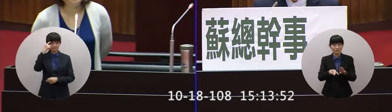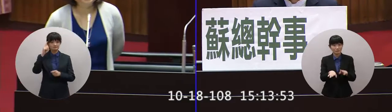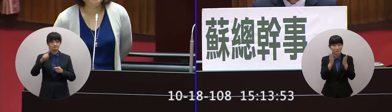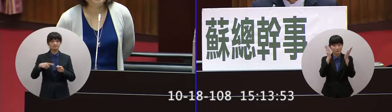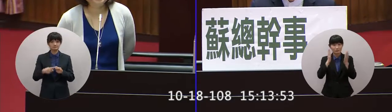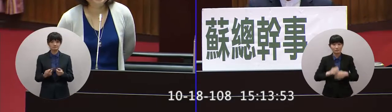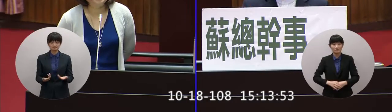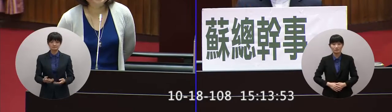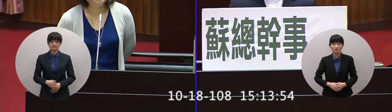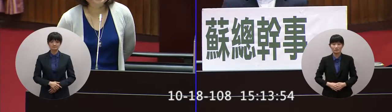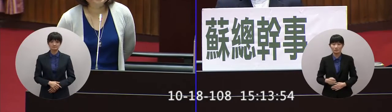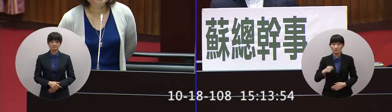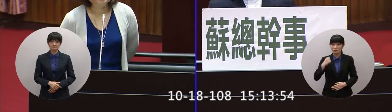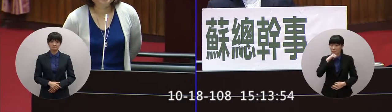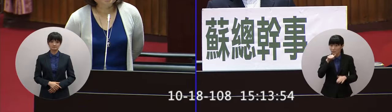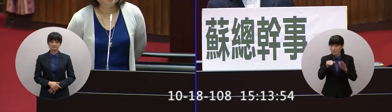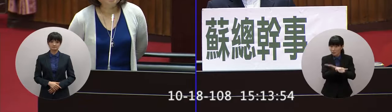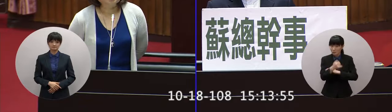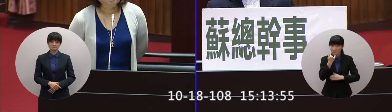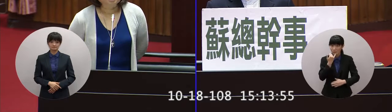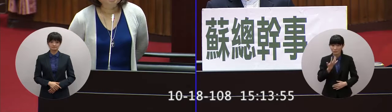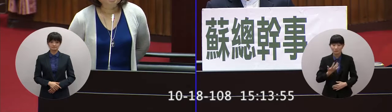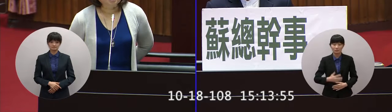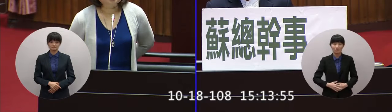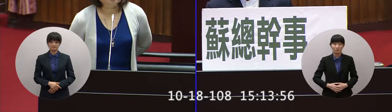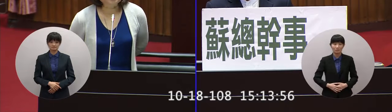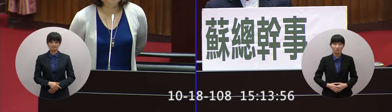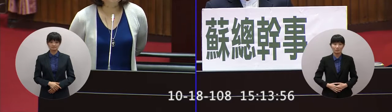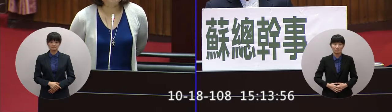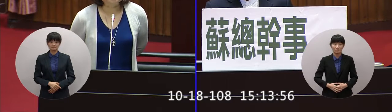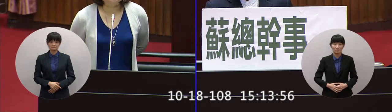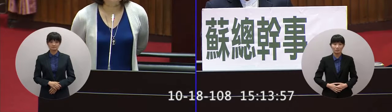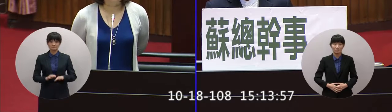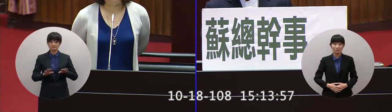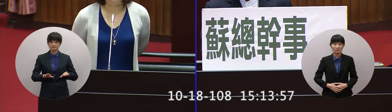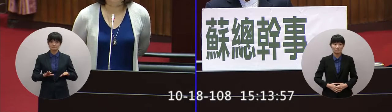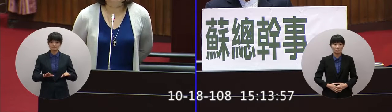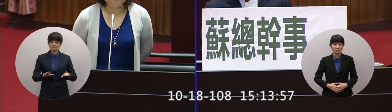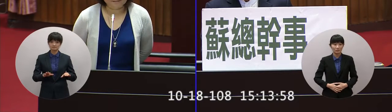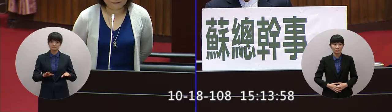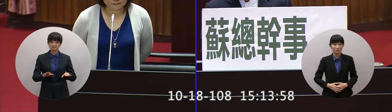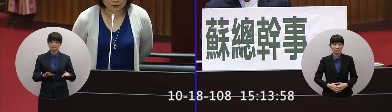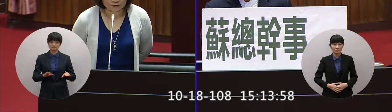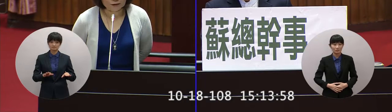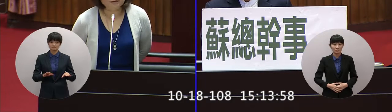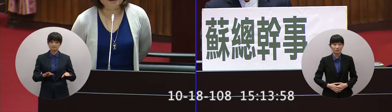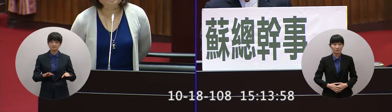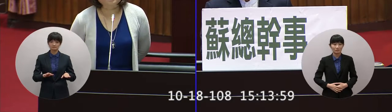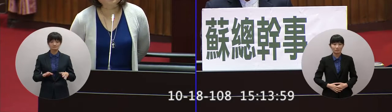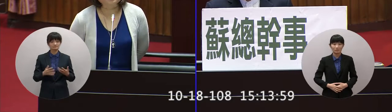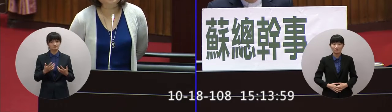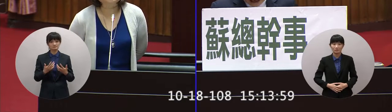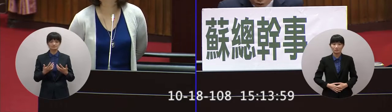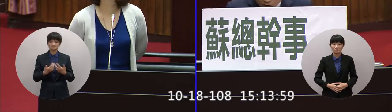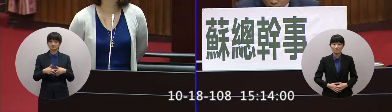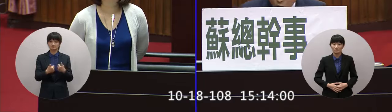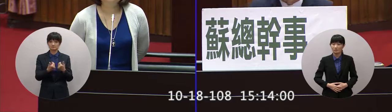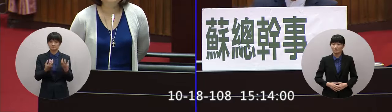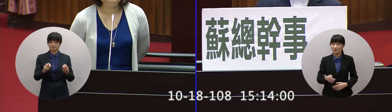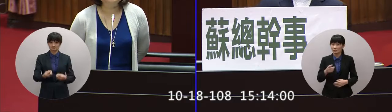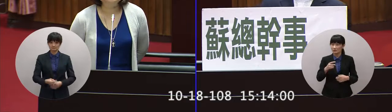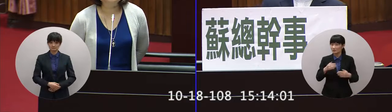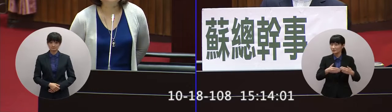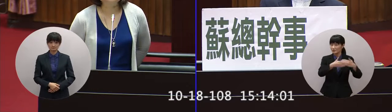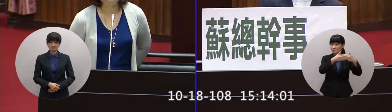我們可不可以加入RCEP目前是比較沒有機會你應該說